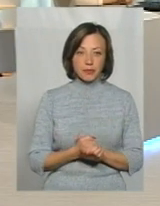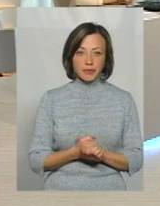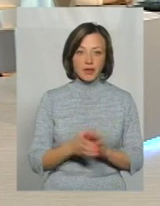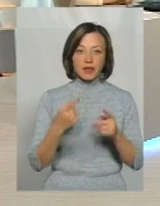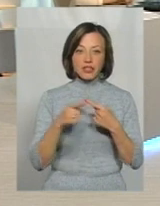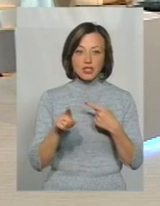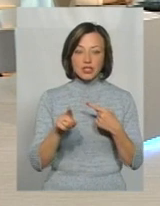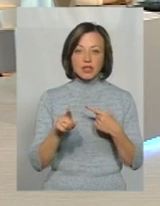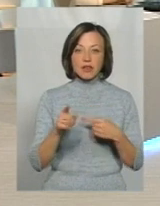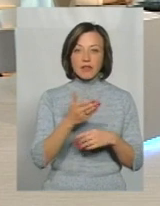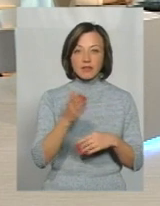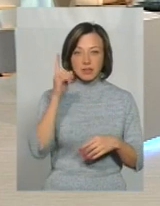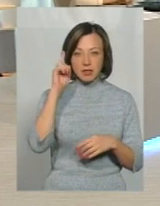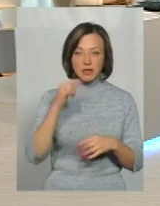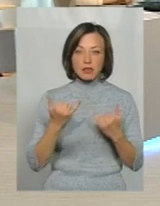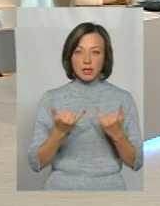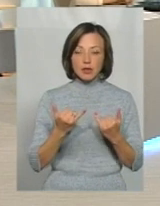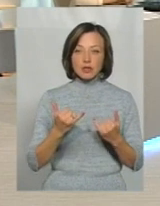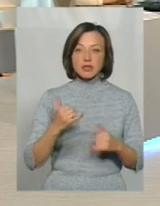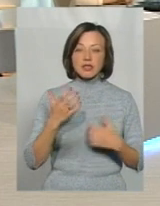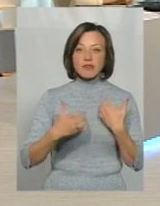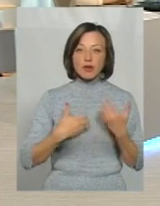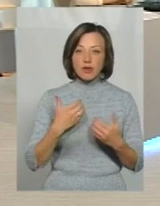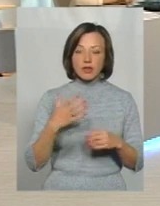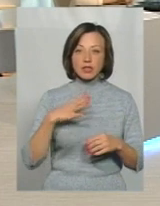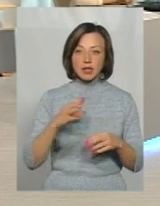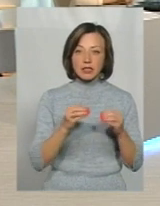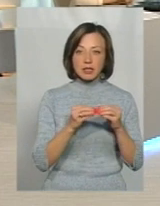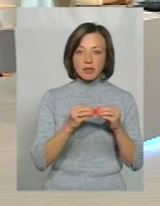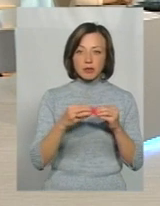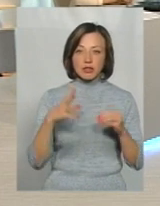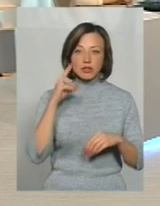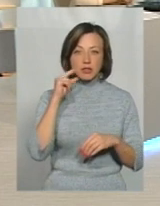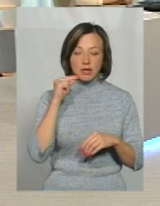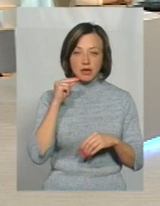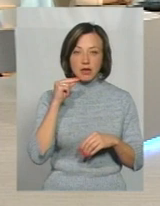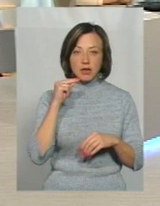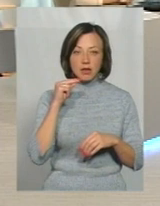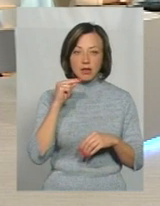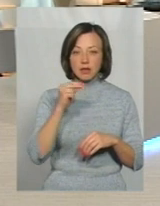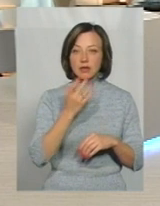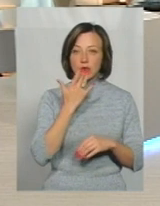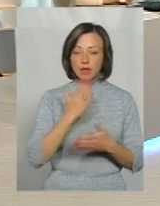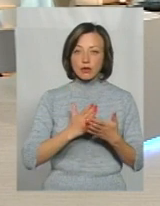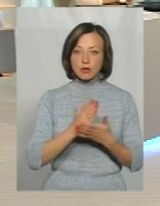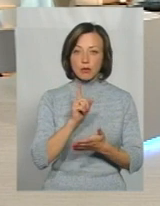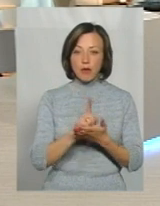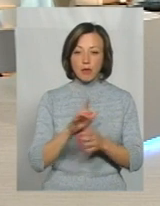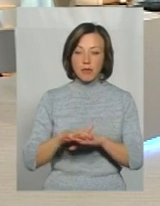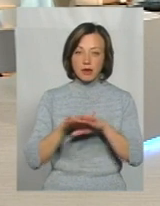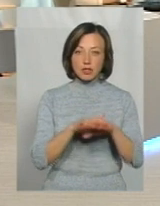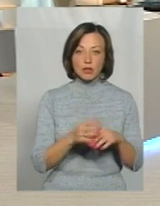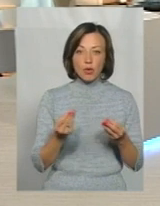Інші. Ви знаєте, ми зараз з скалюванням чекаємо того 10 чи 15 числа, з якого нам національна служба має перечислити